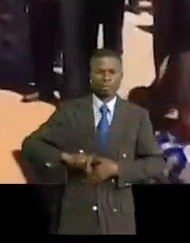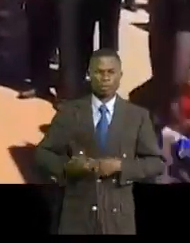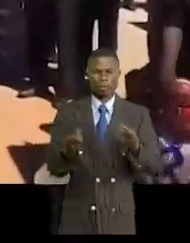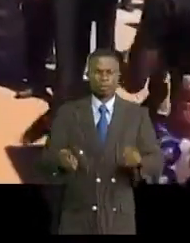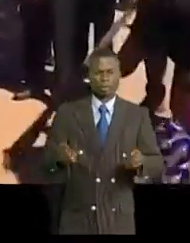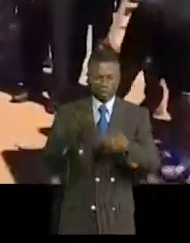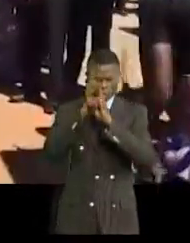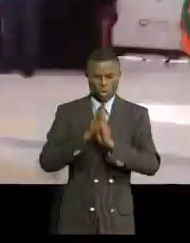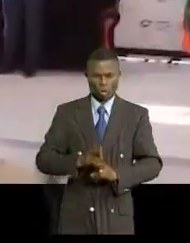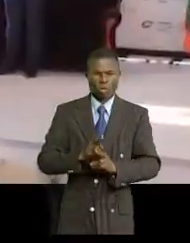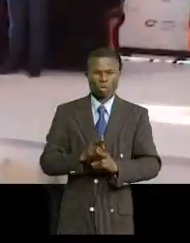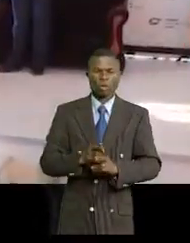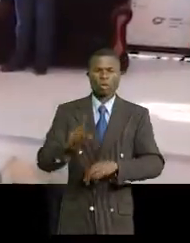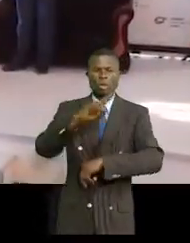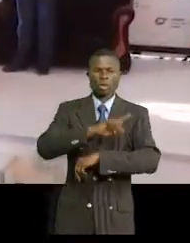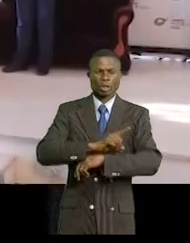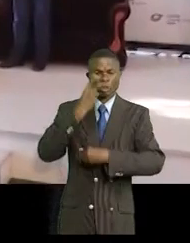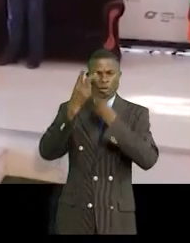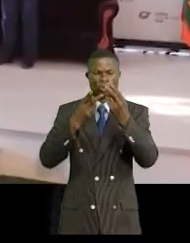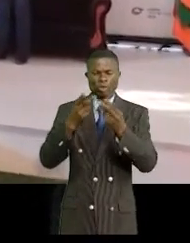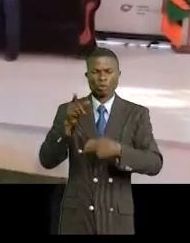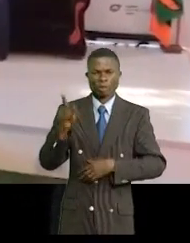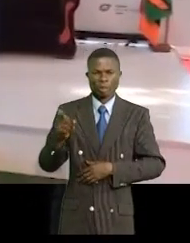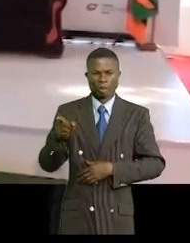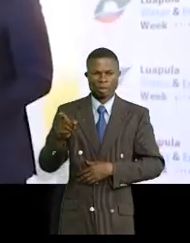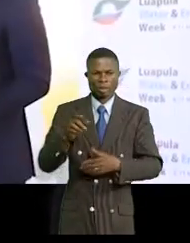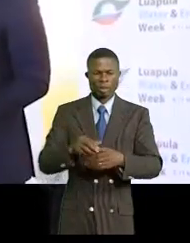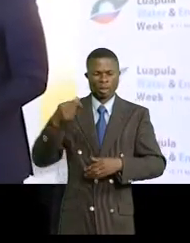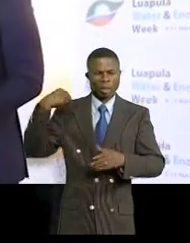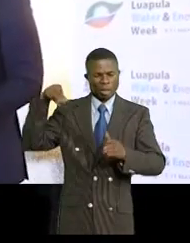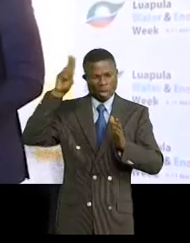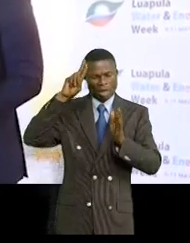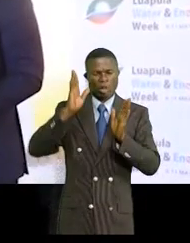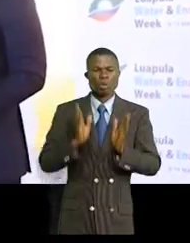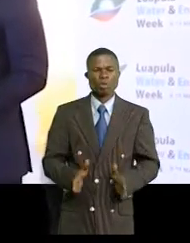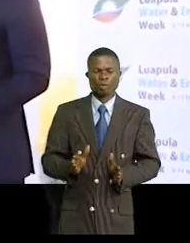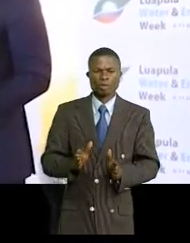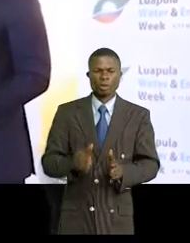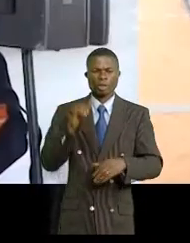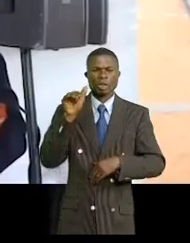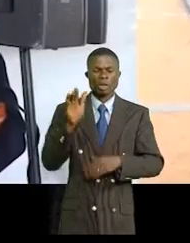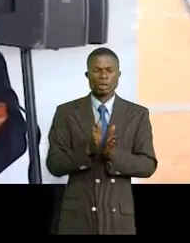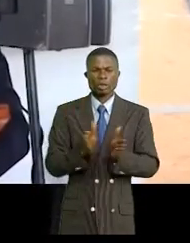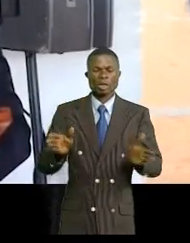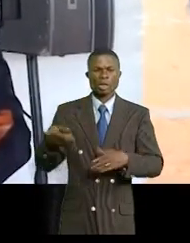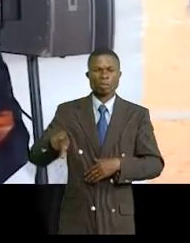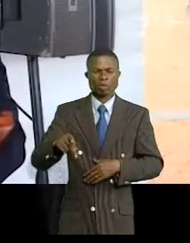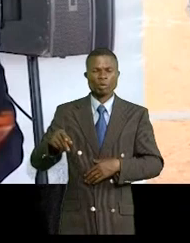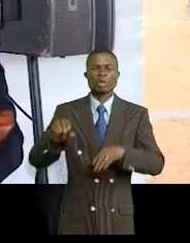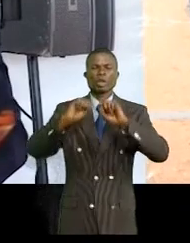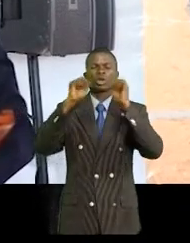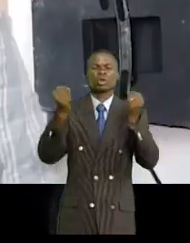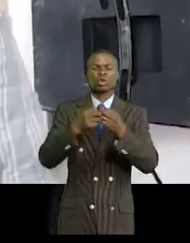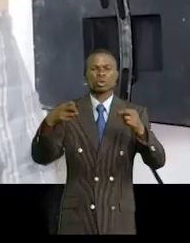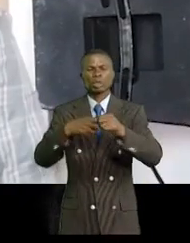été à l'honneur de cette dernière journée des assis de Sanfia Le gouverneur du Haut-Katanga les directeurs provinciaux de la SNEL et de la Régie des eaux